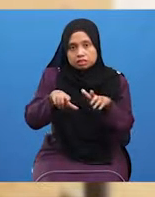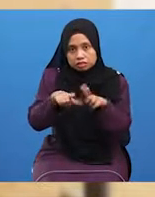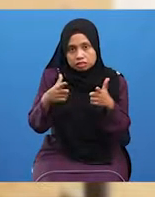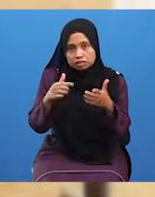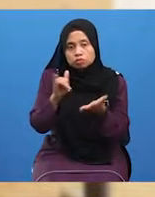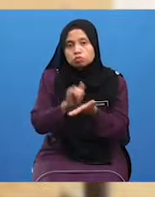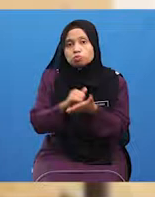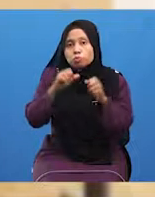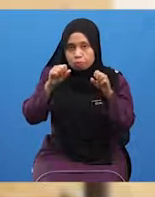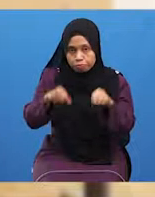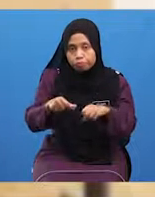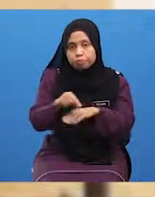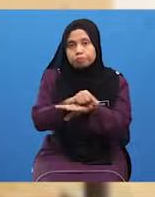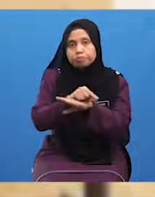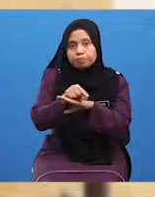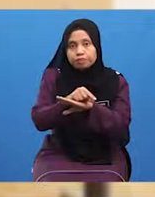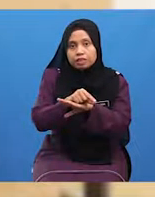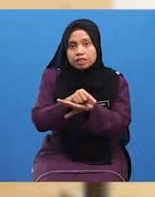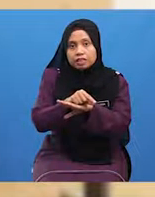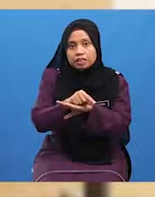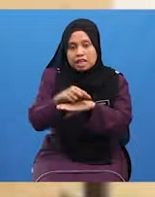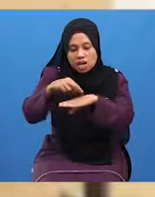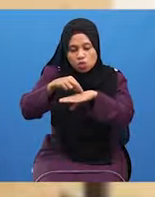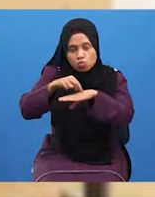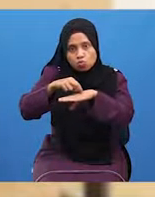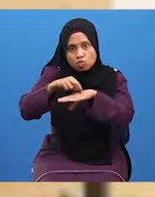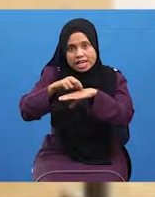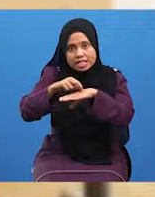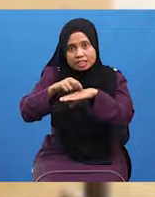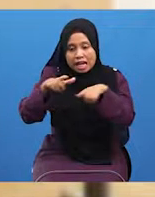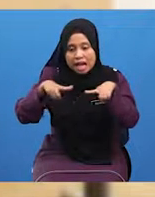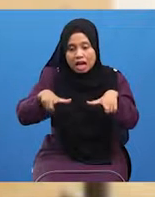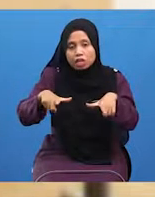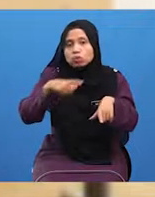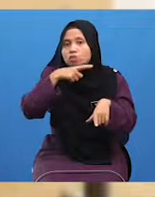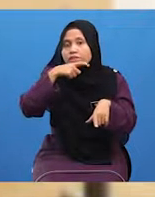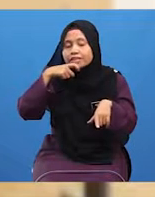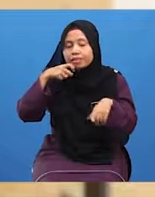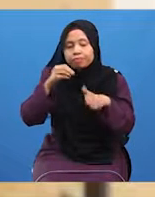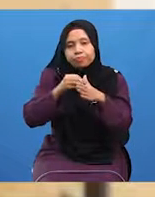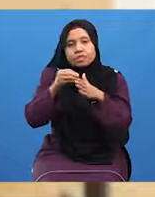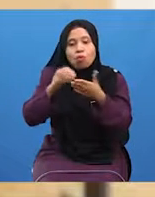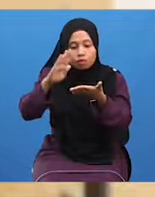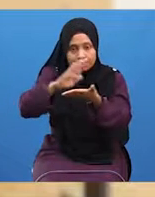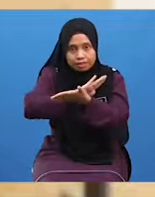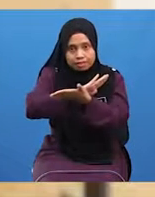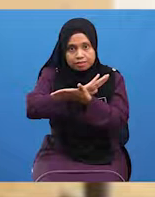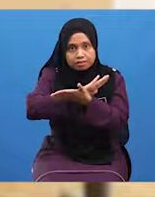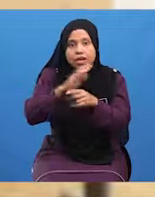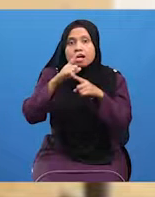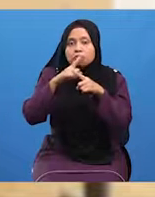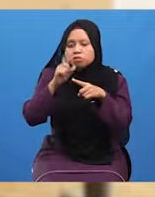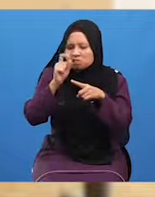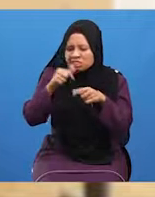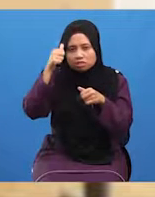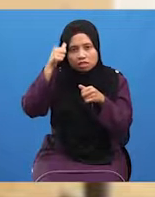boleh menggunakan kulit kayu kering dan kertas Tetapi, perlu